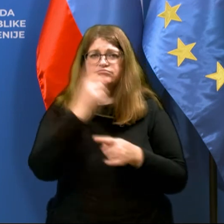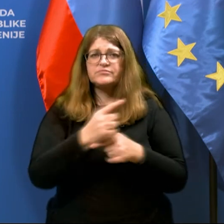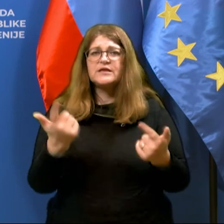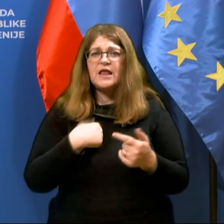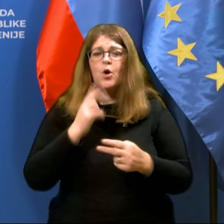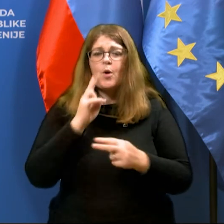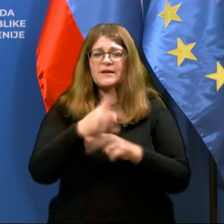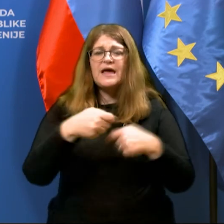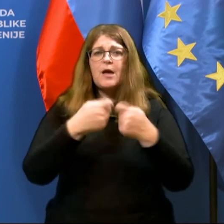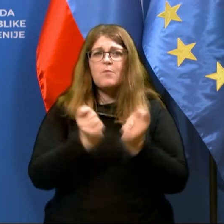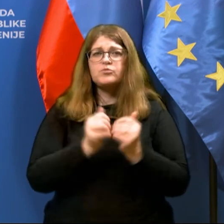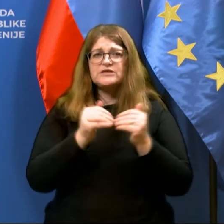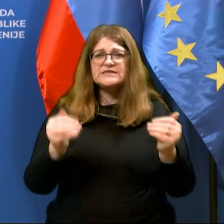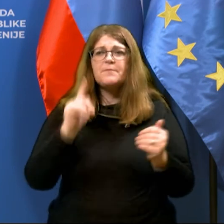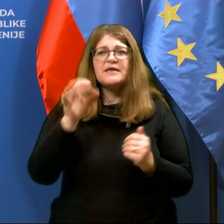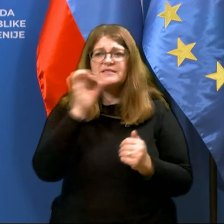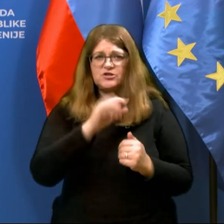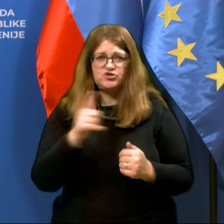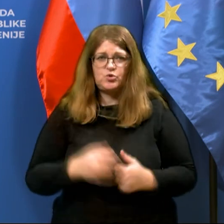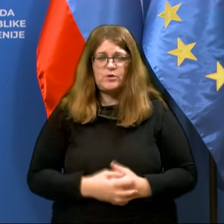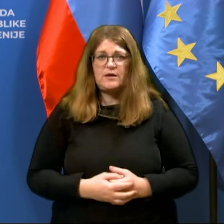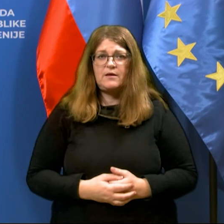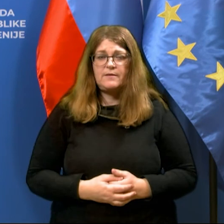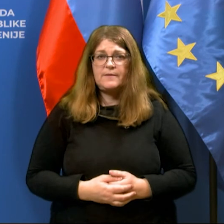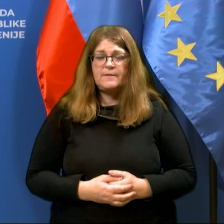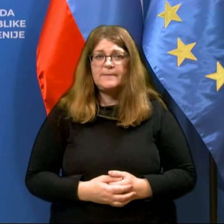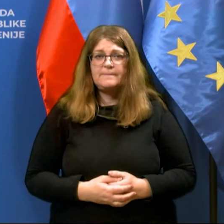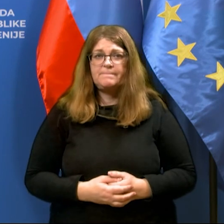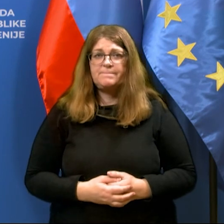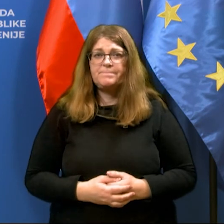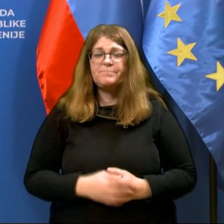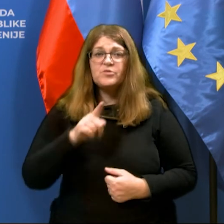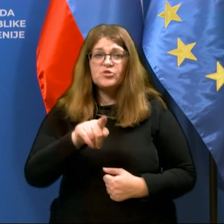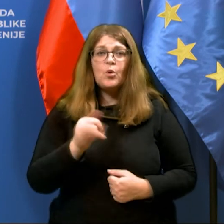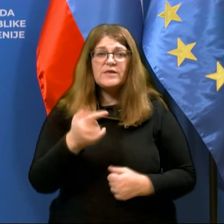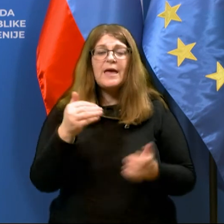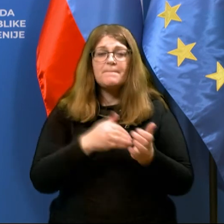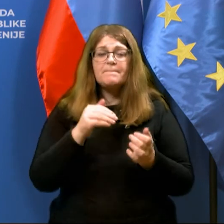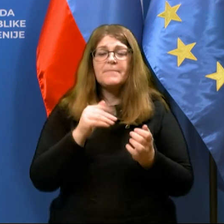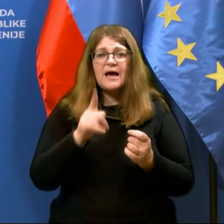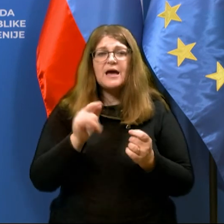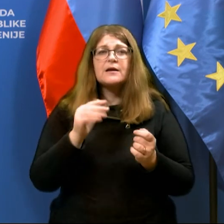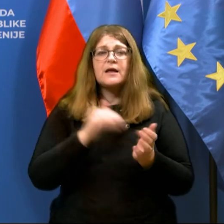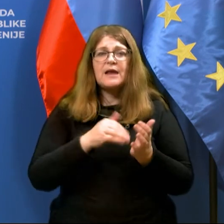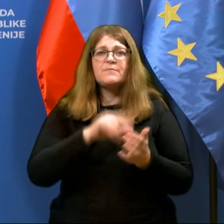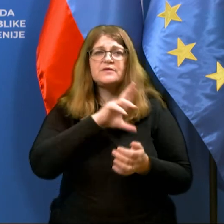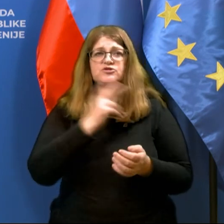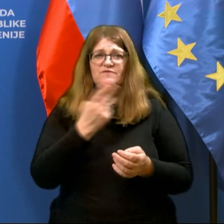prehajamo včinske meje in nič drugega. To je tisto, kar je potrebno kazati slovenskemu policistu.